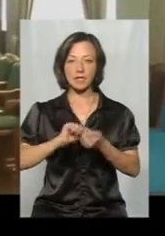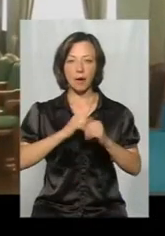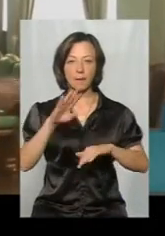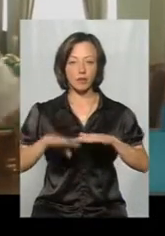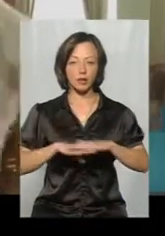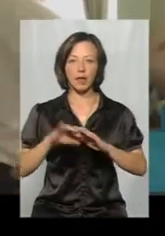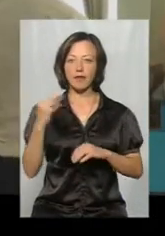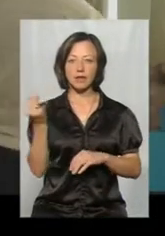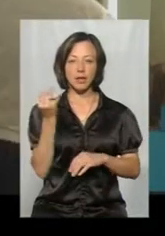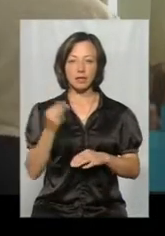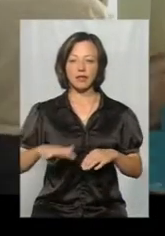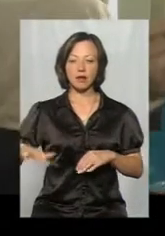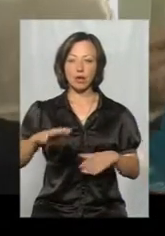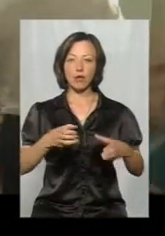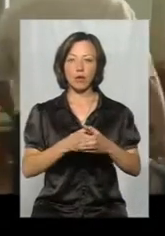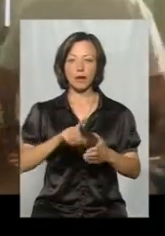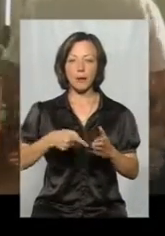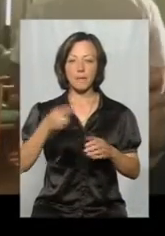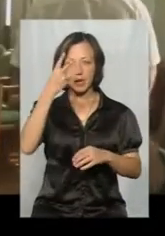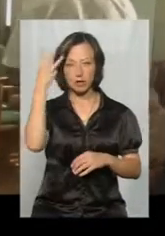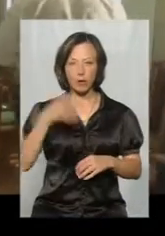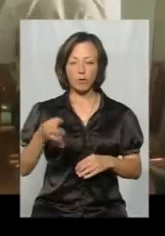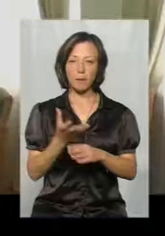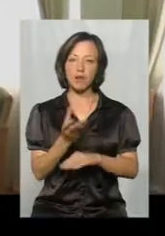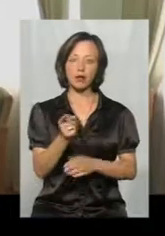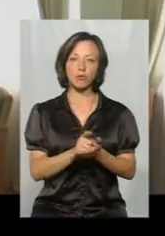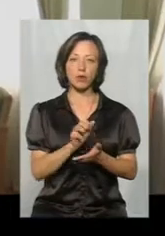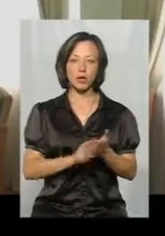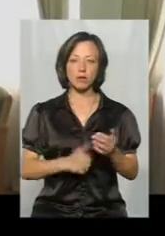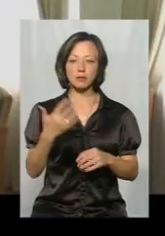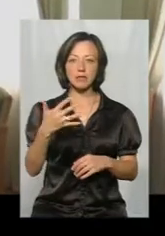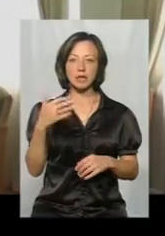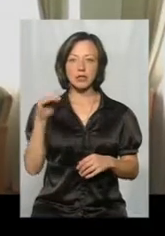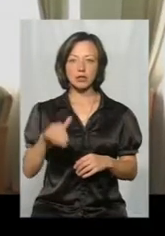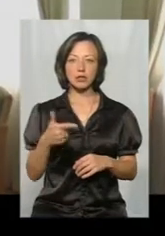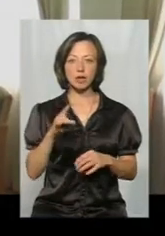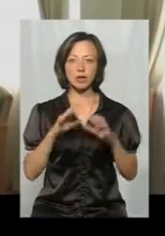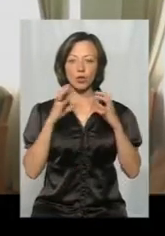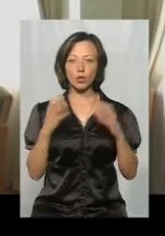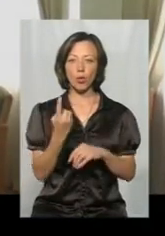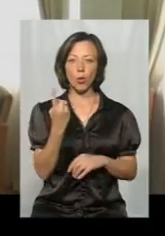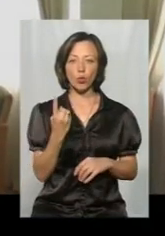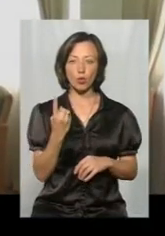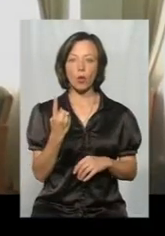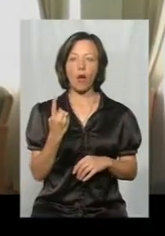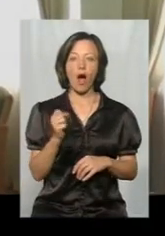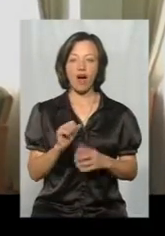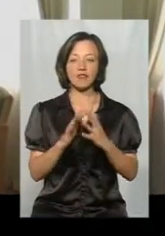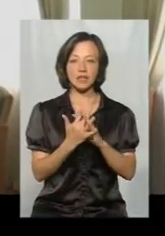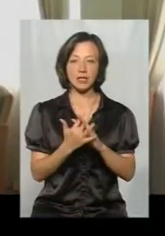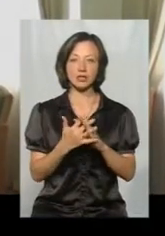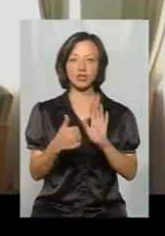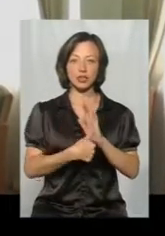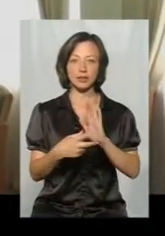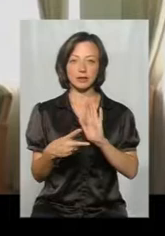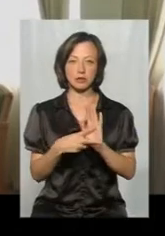Подільського і не в інтересах територіальної громади Хмельницької області, які платять податки. 50 тисяч гривень на утримання одного, а в селі десь одержують